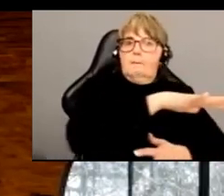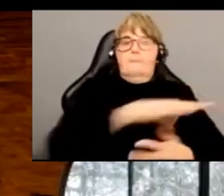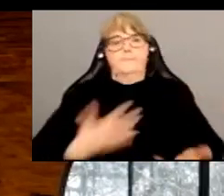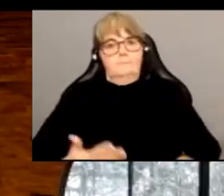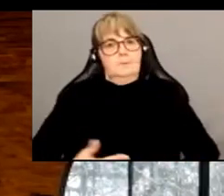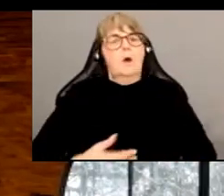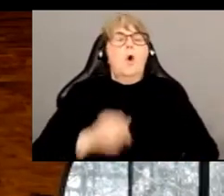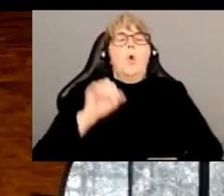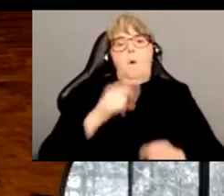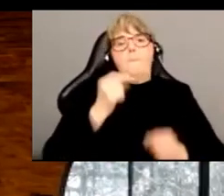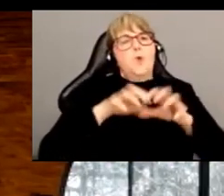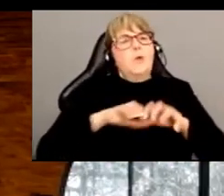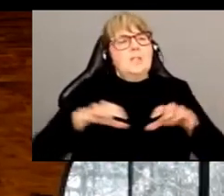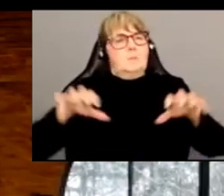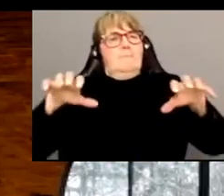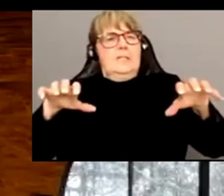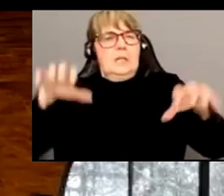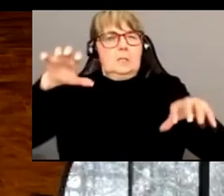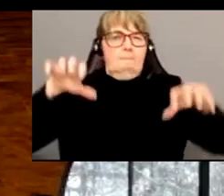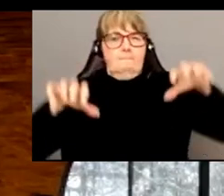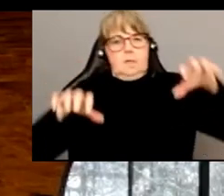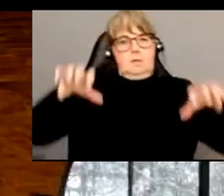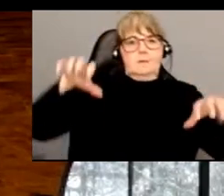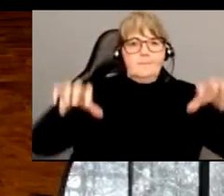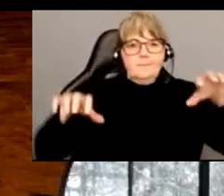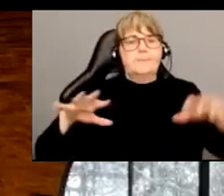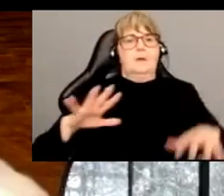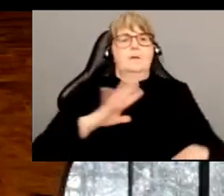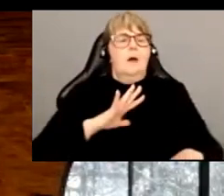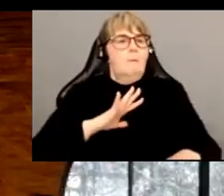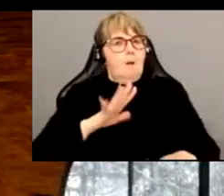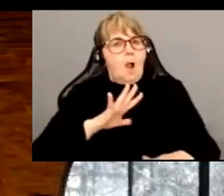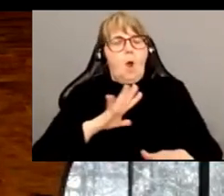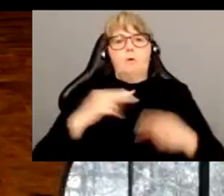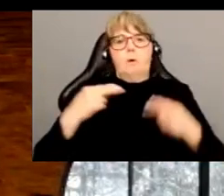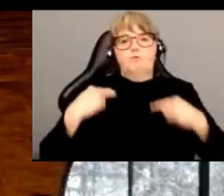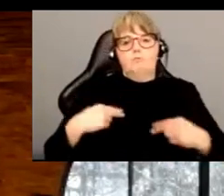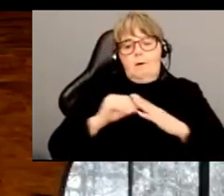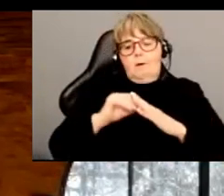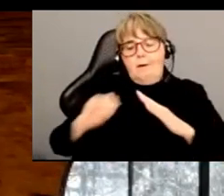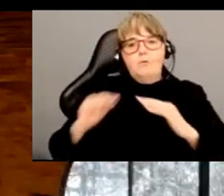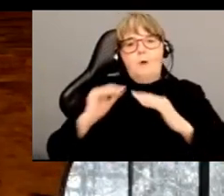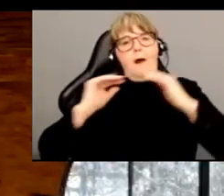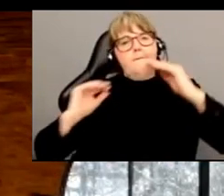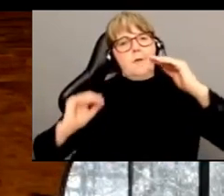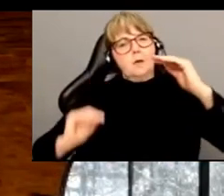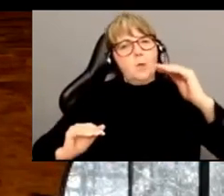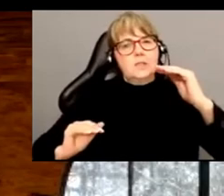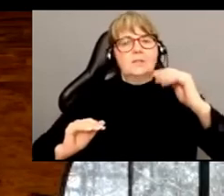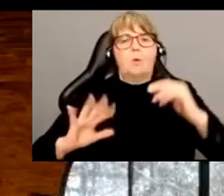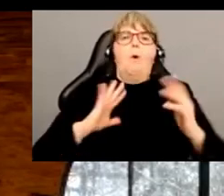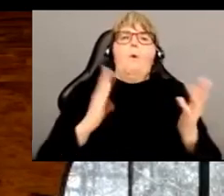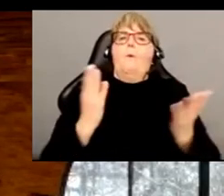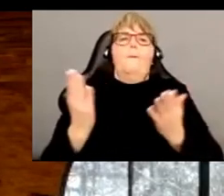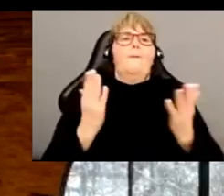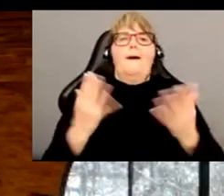Donc oui, il un petit peu de spécisme. On sent un petit peu peut-être pour certaines personnes une déshumanisation ou une infériorisation quand on